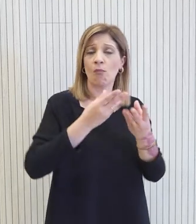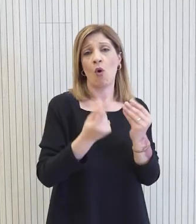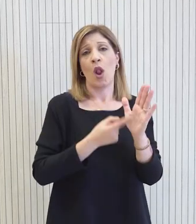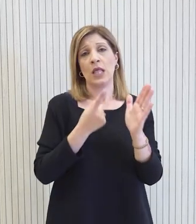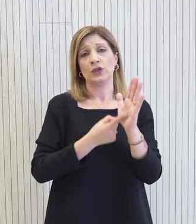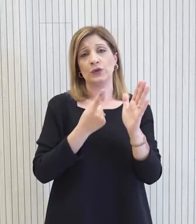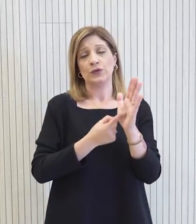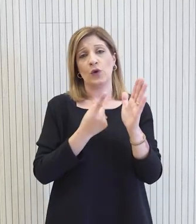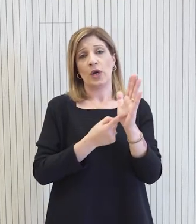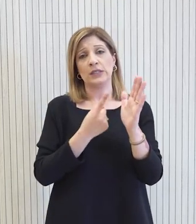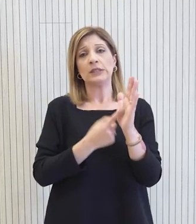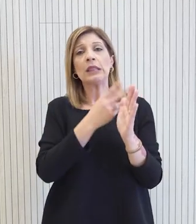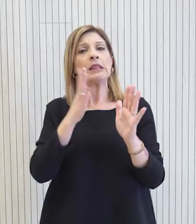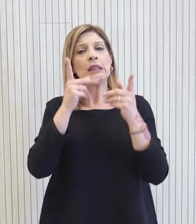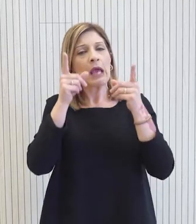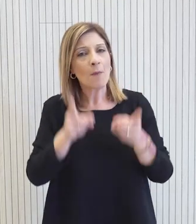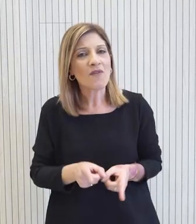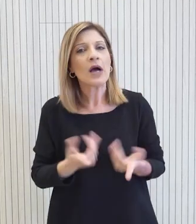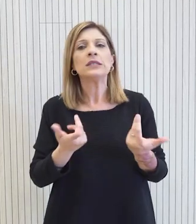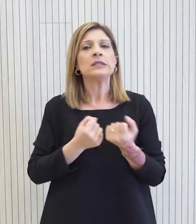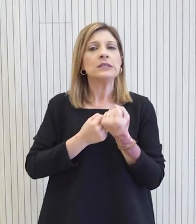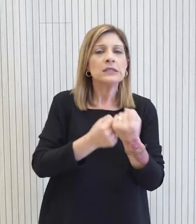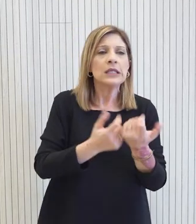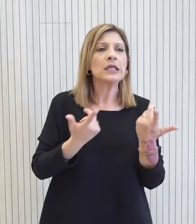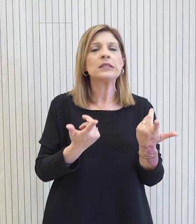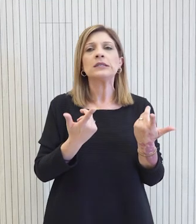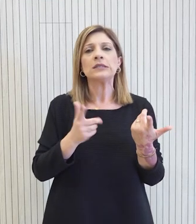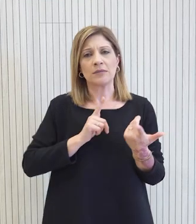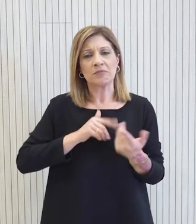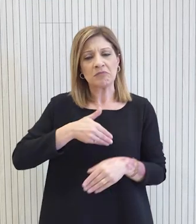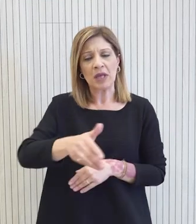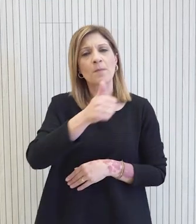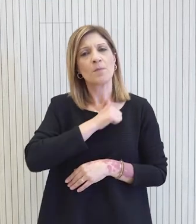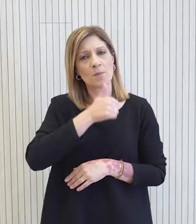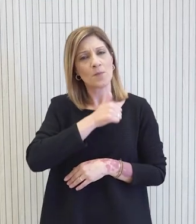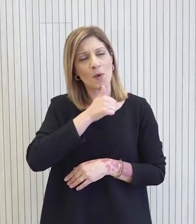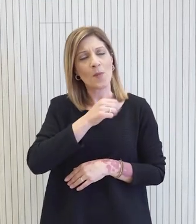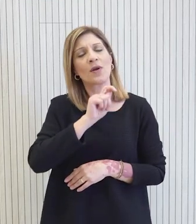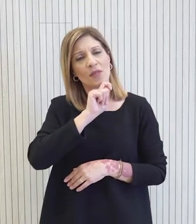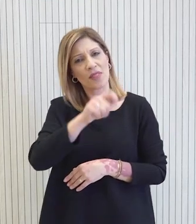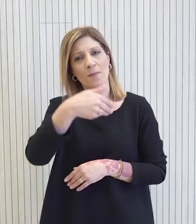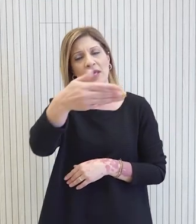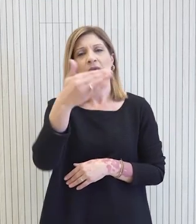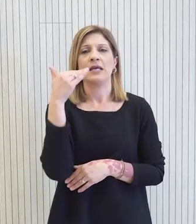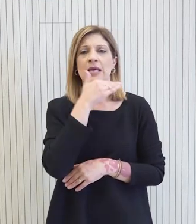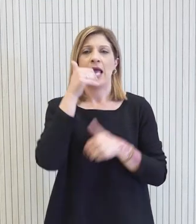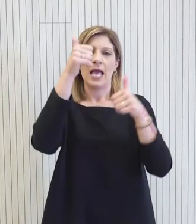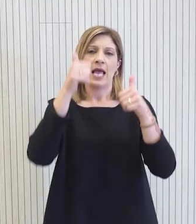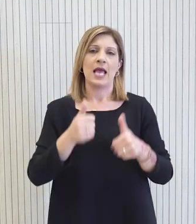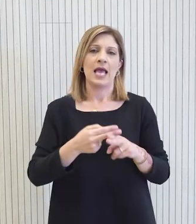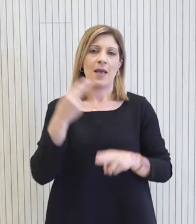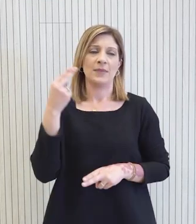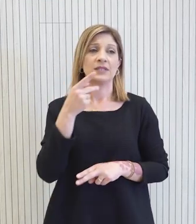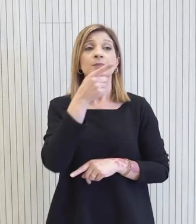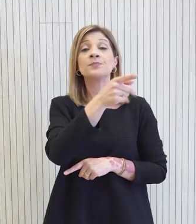ως προς τις αποφάσεις ή της τοποθετής του Πρόεδρου της Δημοκρατίας να κάνει υπομονή και αν υπάρχει οποιαδήποτε τοποθέτηση αυτή θα γίνει πίση Θα μπει σε